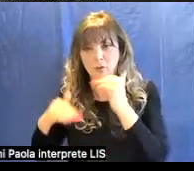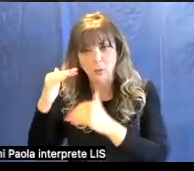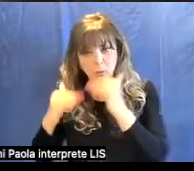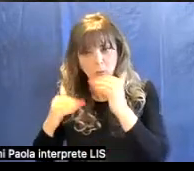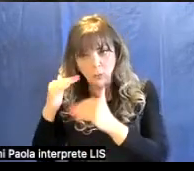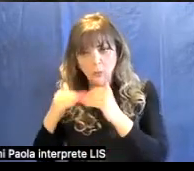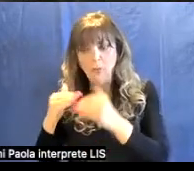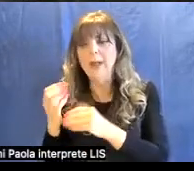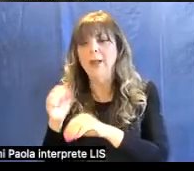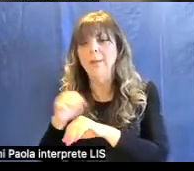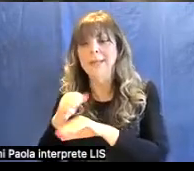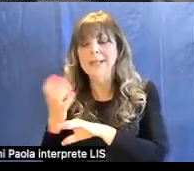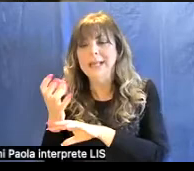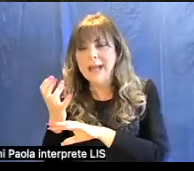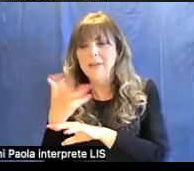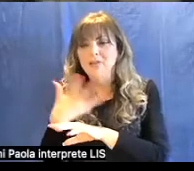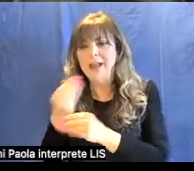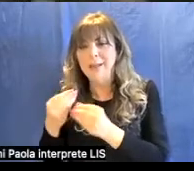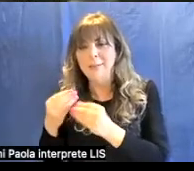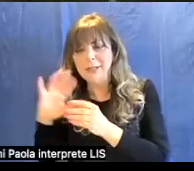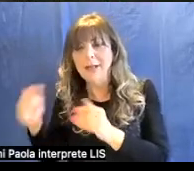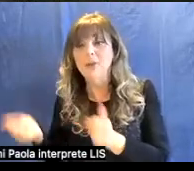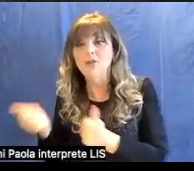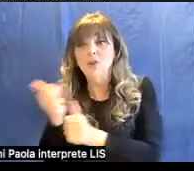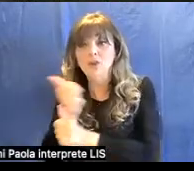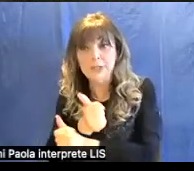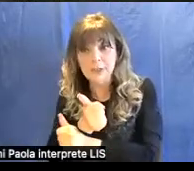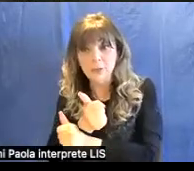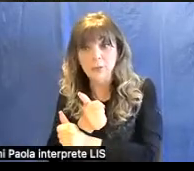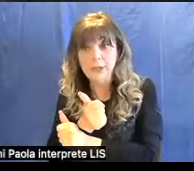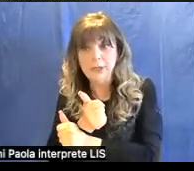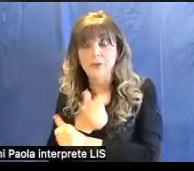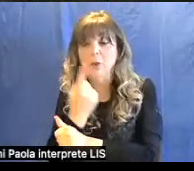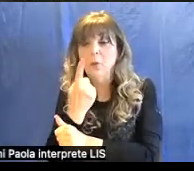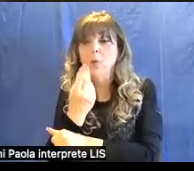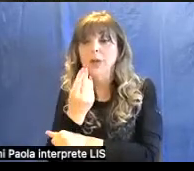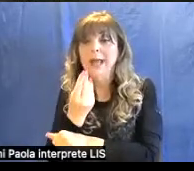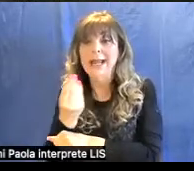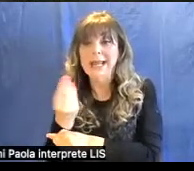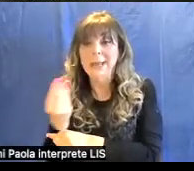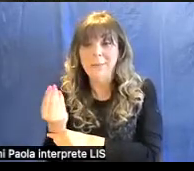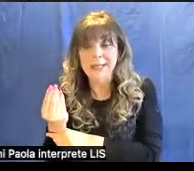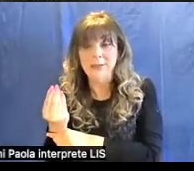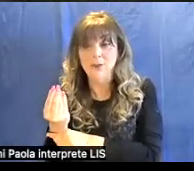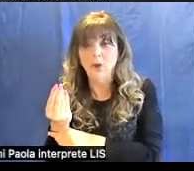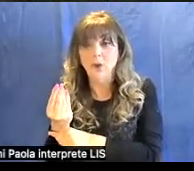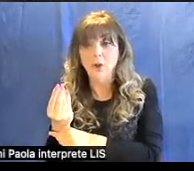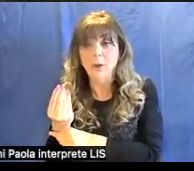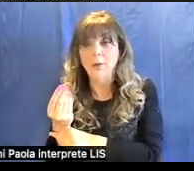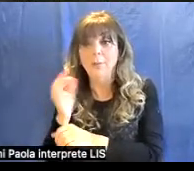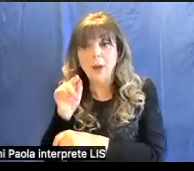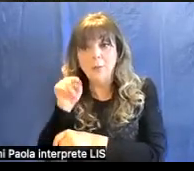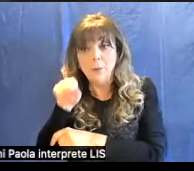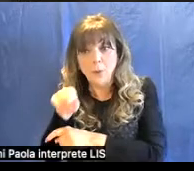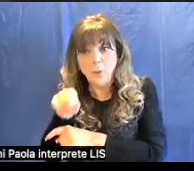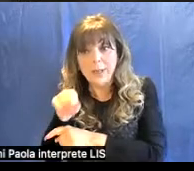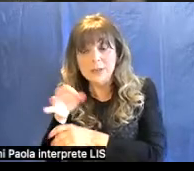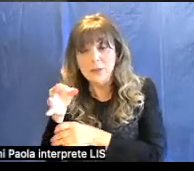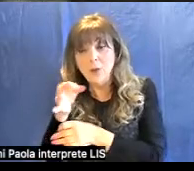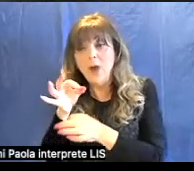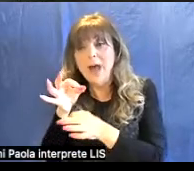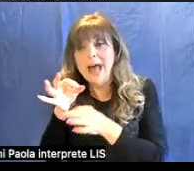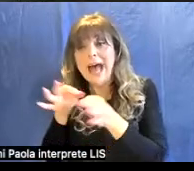elementi, sostituisce uno degli elementi costituenti e proprio questo atomo